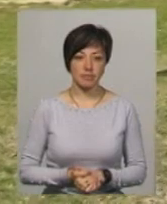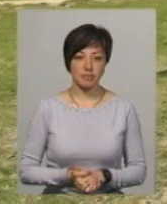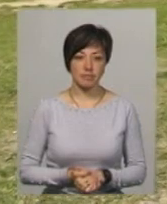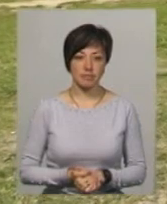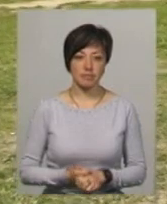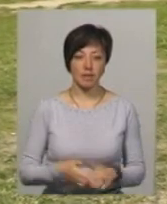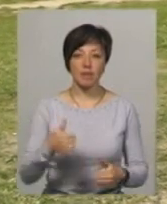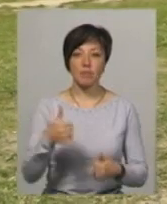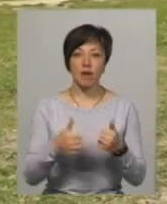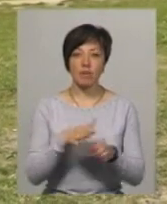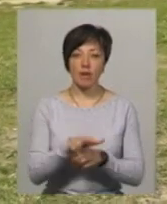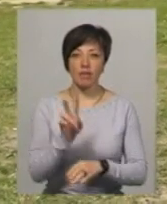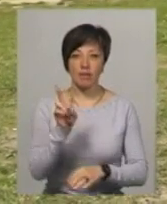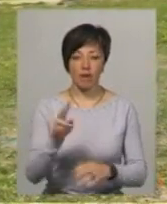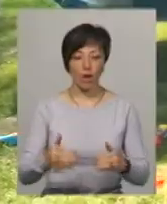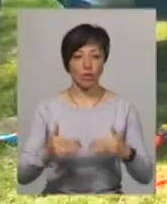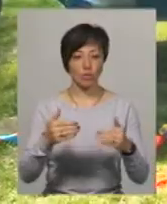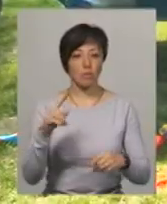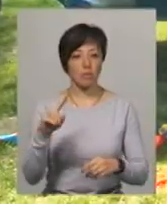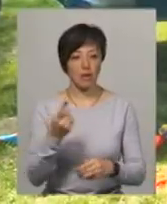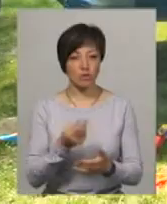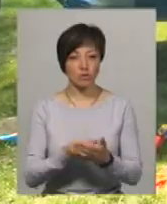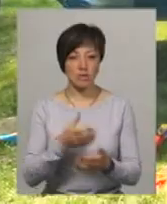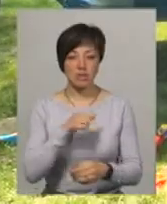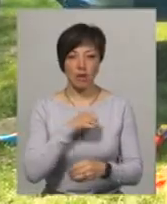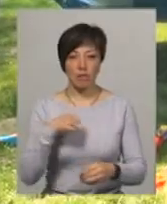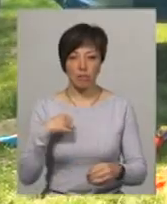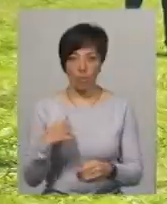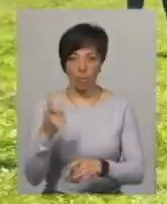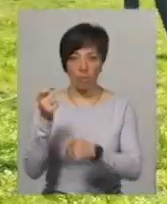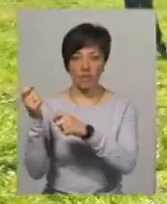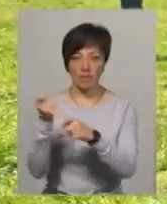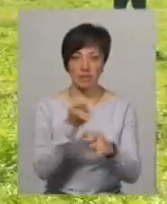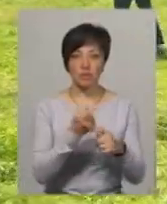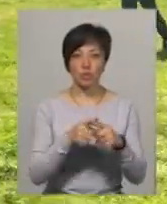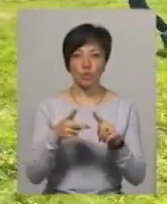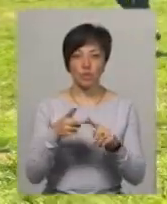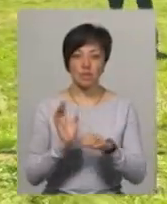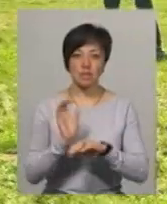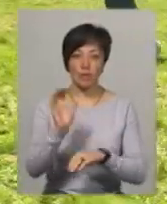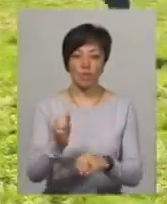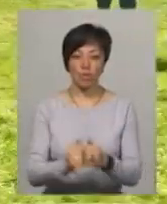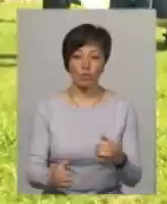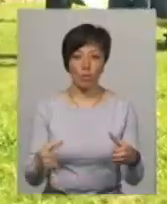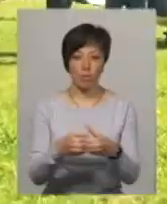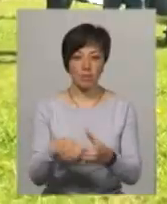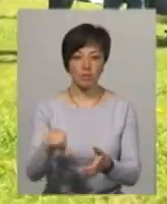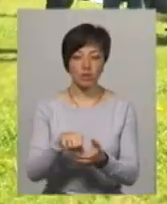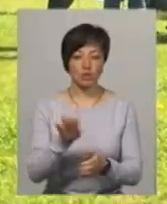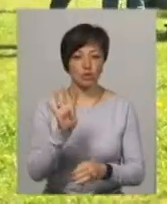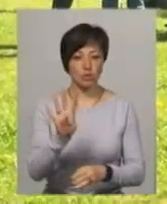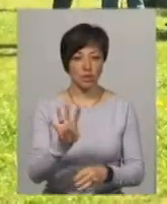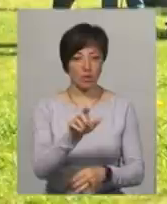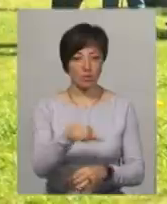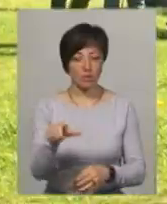Змагання відбуваються у два тури. Перша – оцінка самого повітряного змія, другий – його запуск. Кожна команда представлятимуть чотири